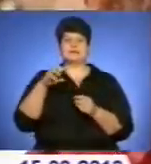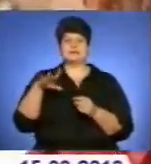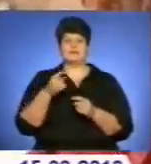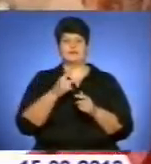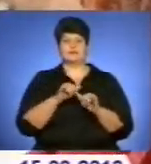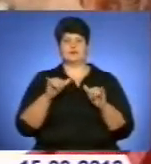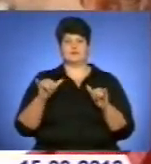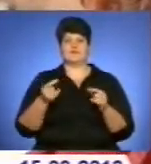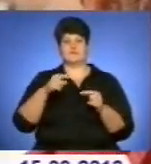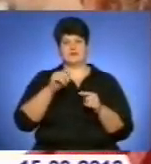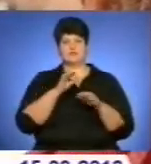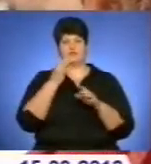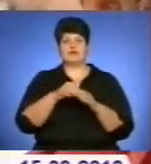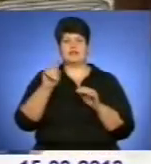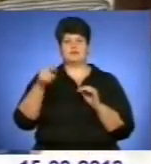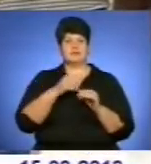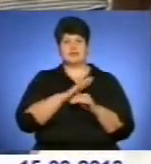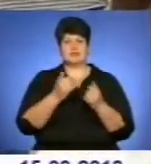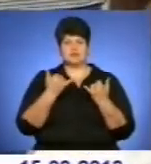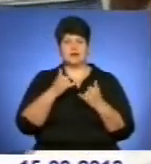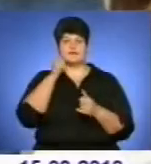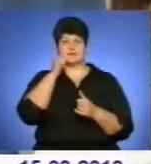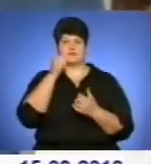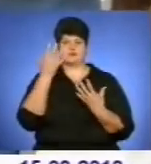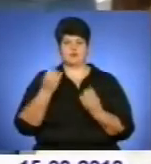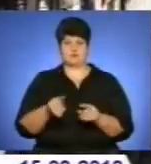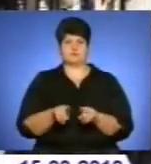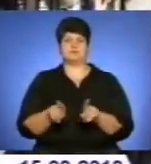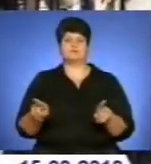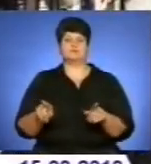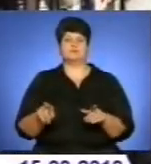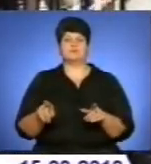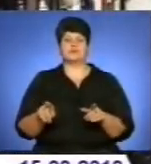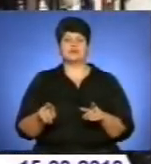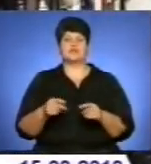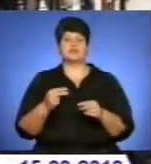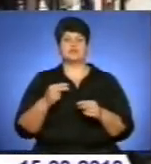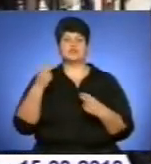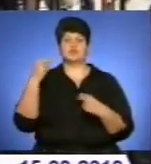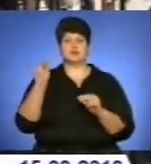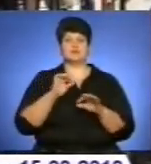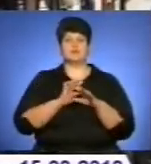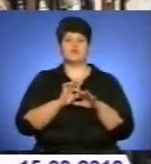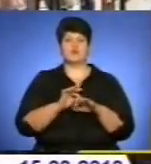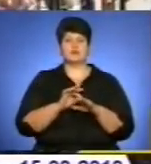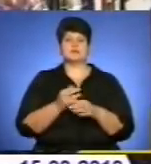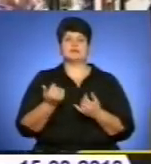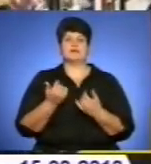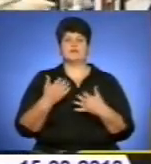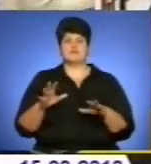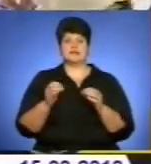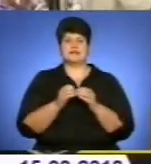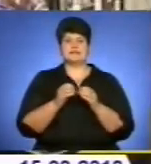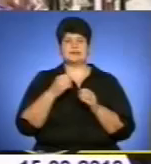показах та конкурсах. Важливою умовою дійства було те, що майстр, виступаючи, мав показати модель, яка б відображала його розуміння